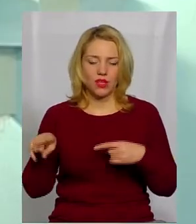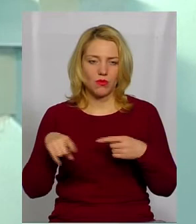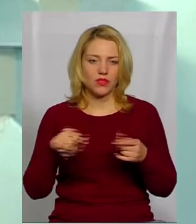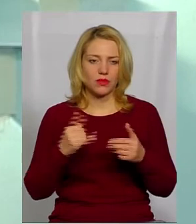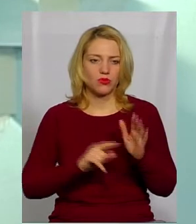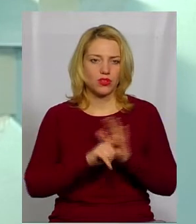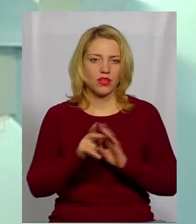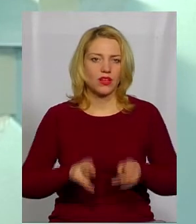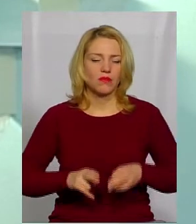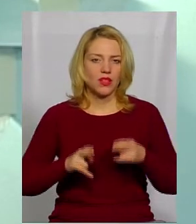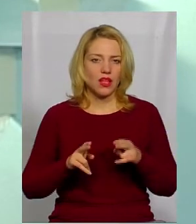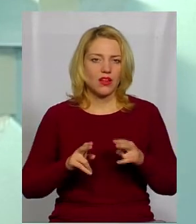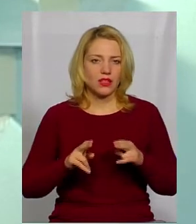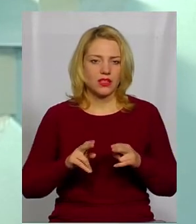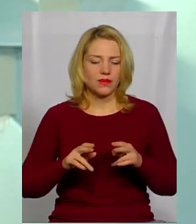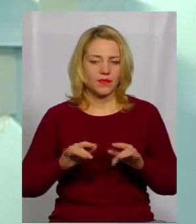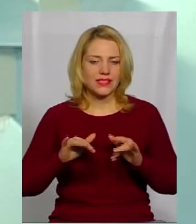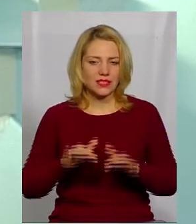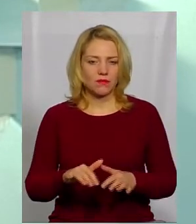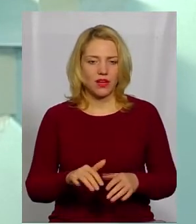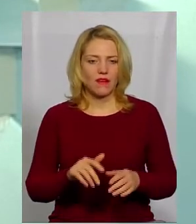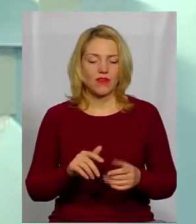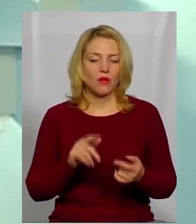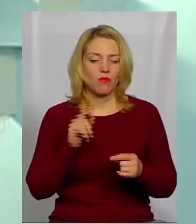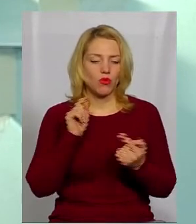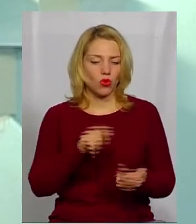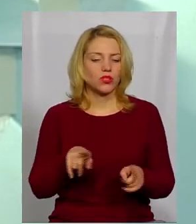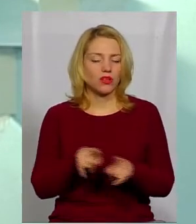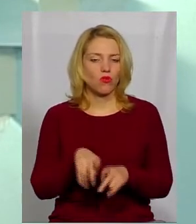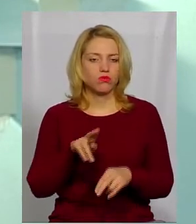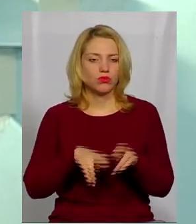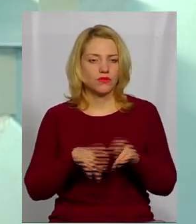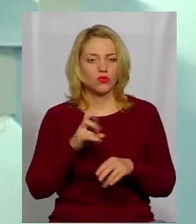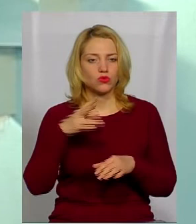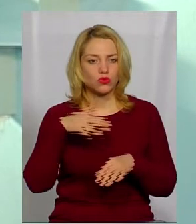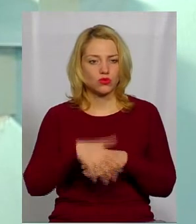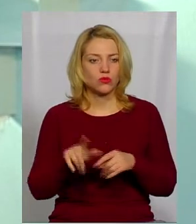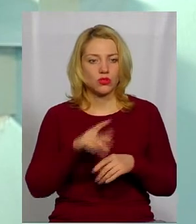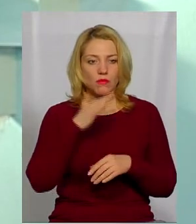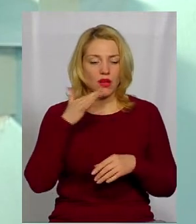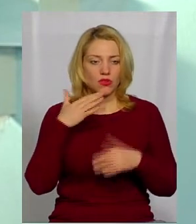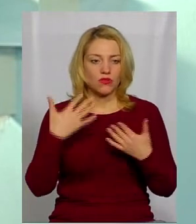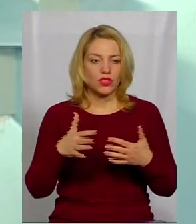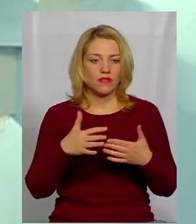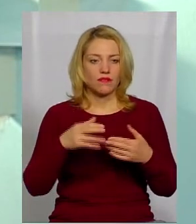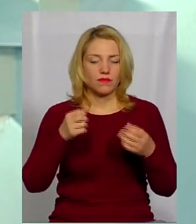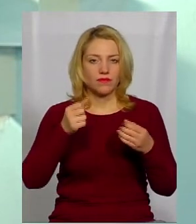кримінальні справи проти будівництва такого, але зрозуміло, багато що вже втрачено.